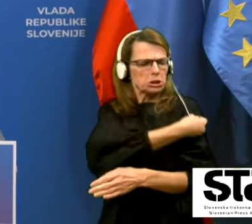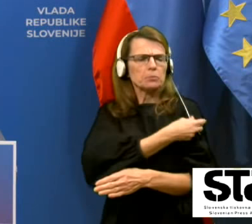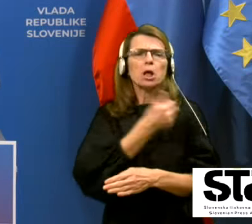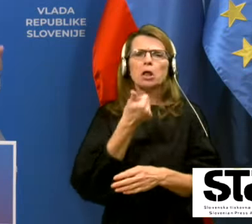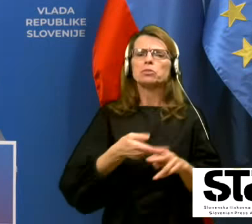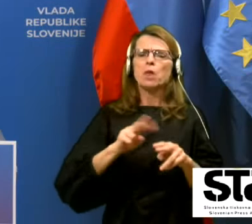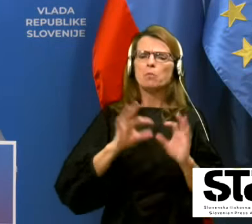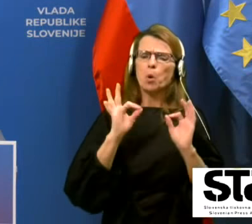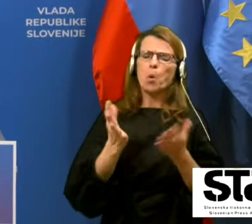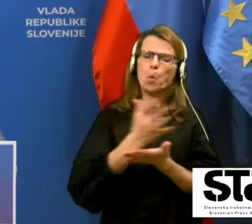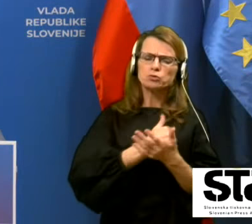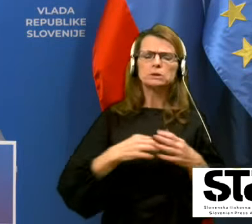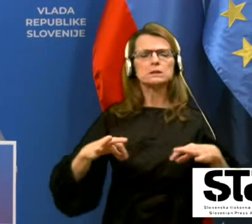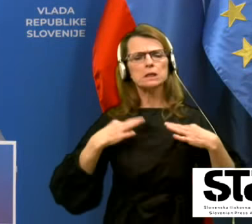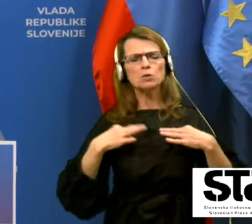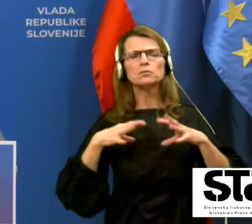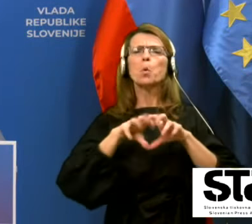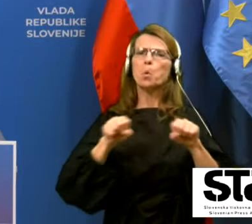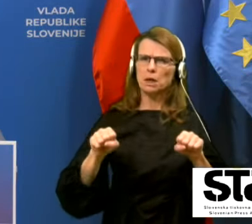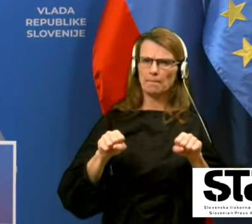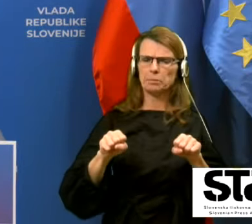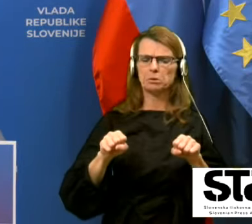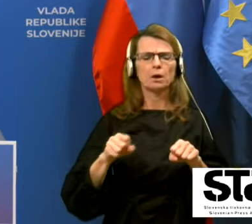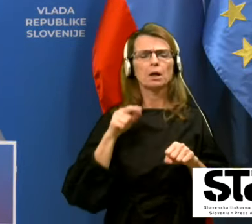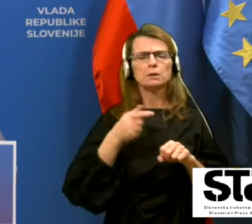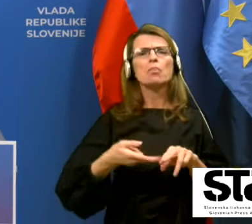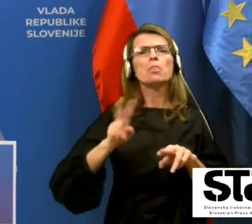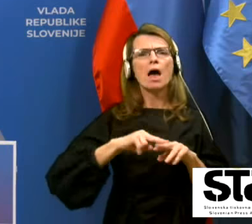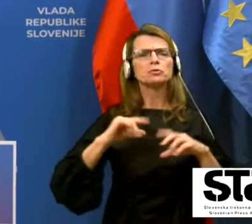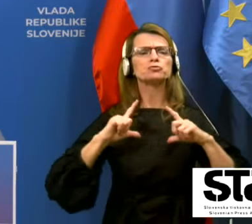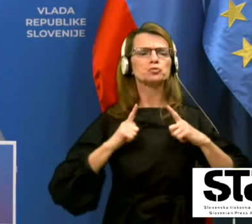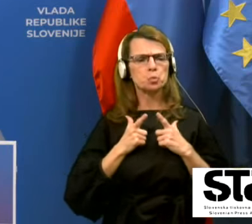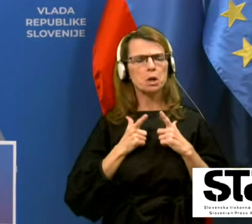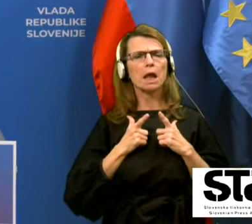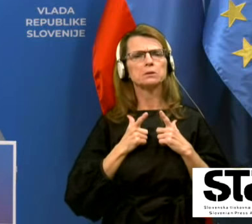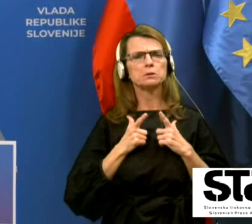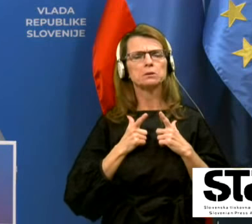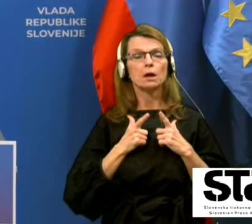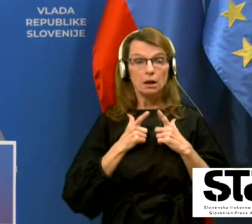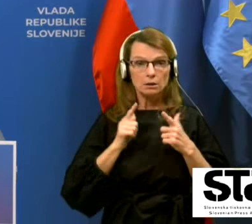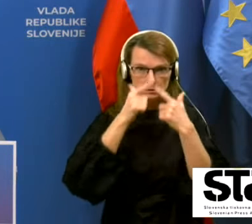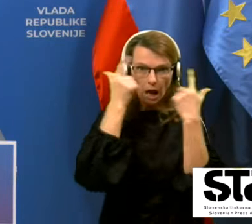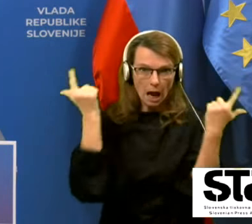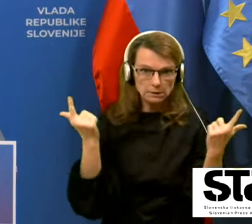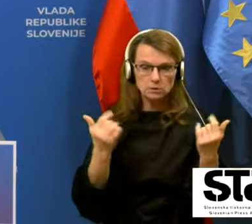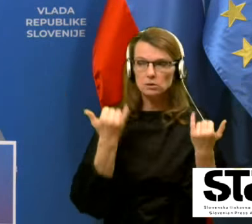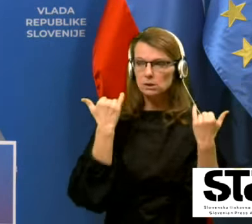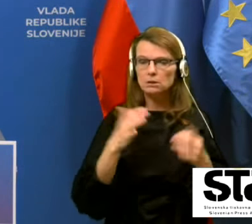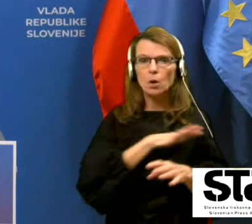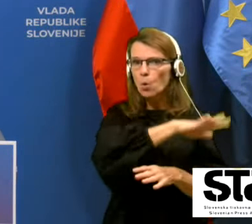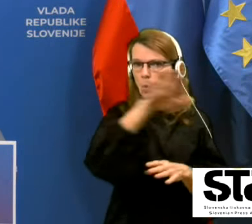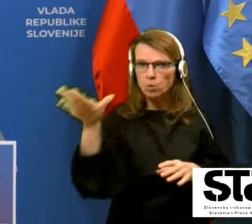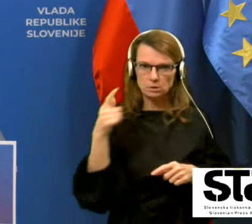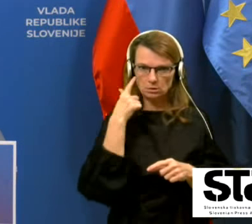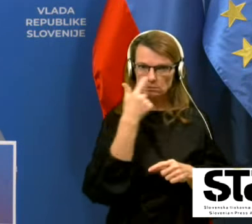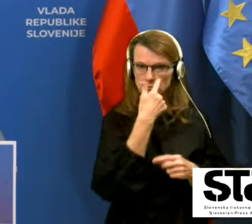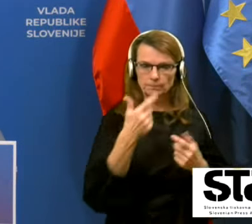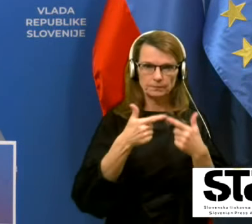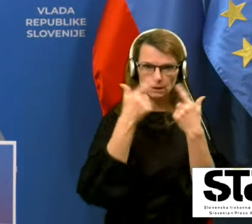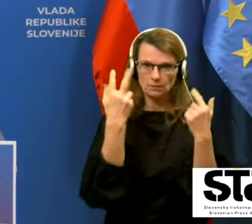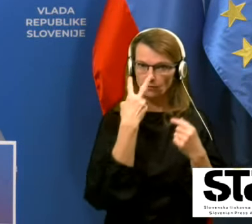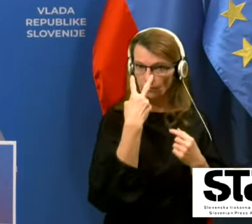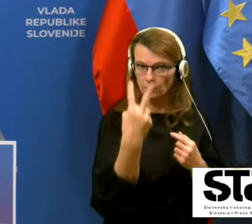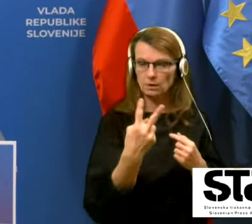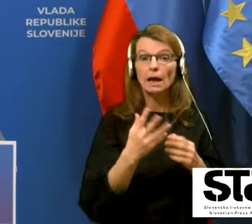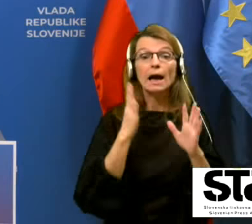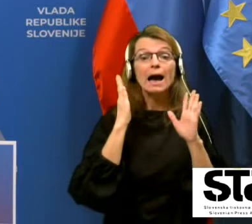zdravstveni ukrep, pa zdravstveni ukrep, ki je rešil največiljen. Ja, jasno je. In zdaj bo tudi pred oči vseh to, da